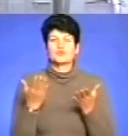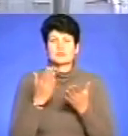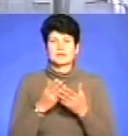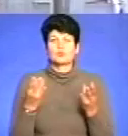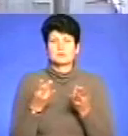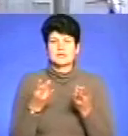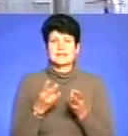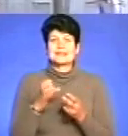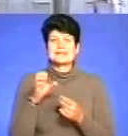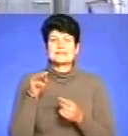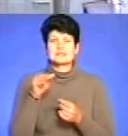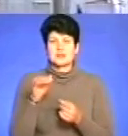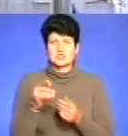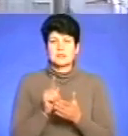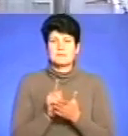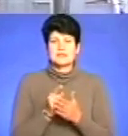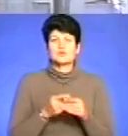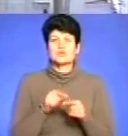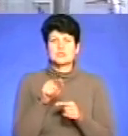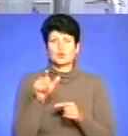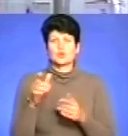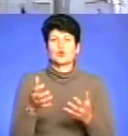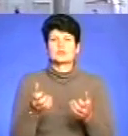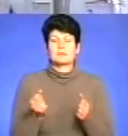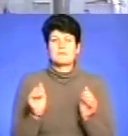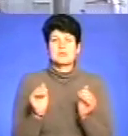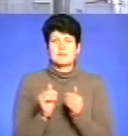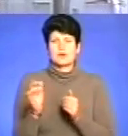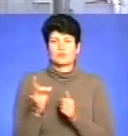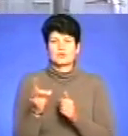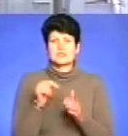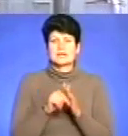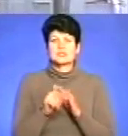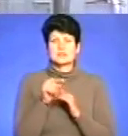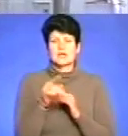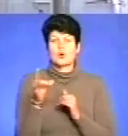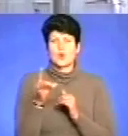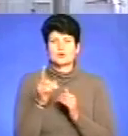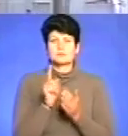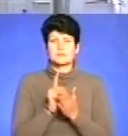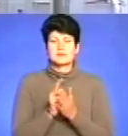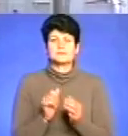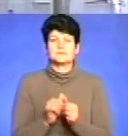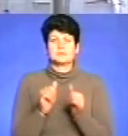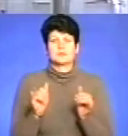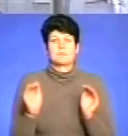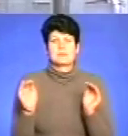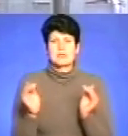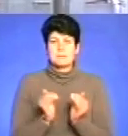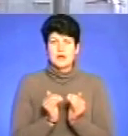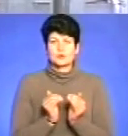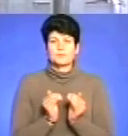страховий стаж, і пенсію ці люди отримували в мінімальному розмірі, значить їхній розмір пенсії зросте з мінімального,